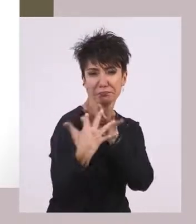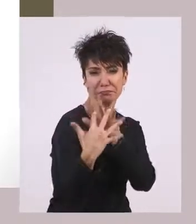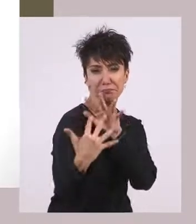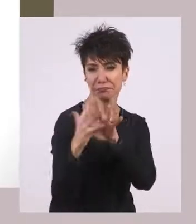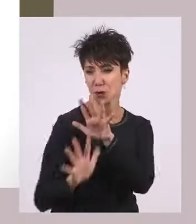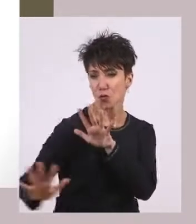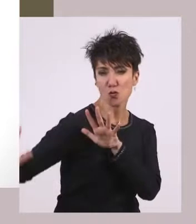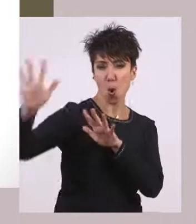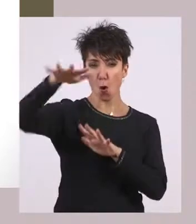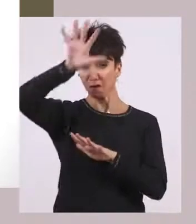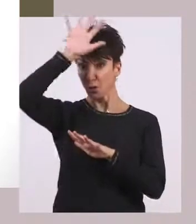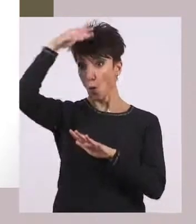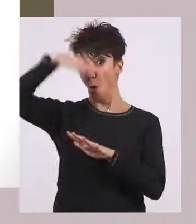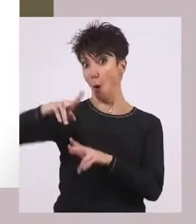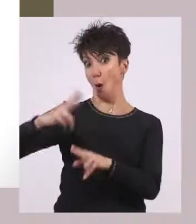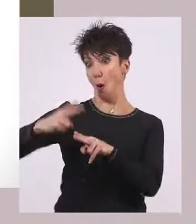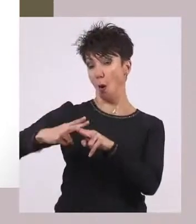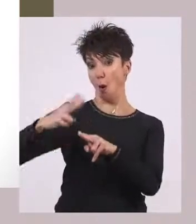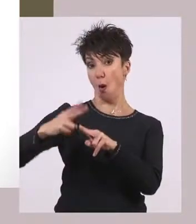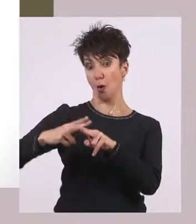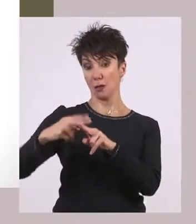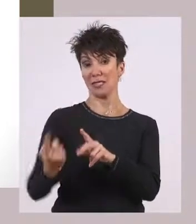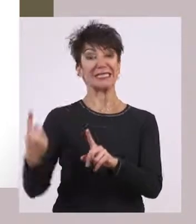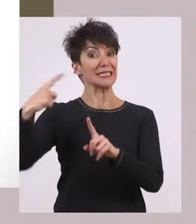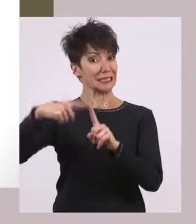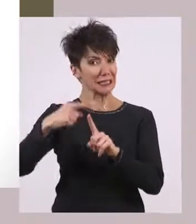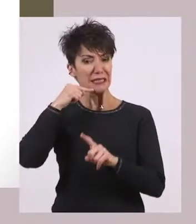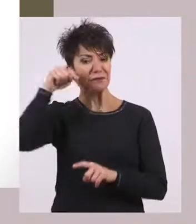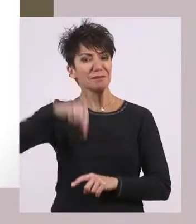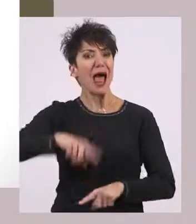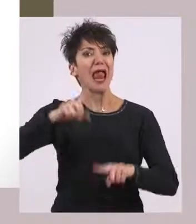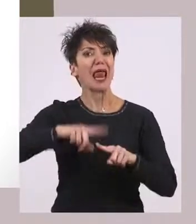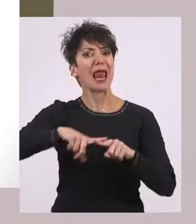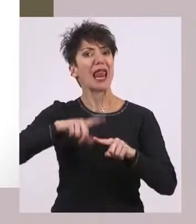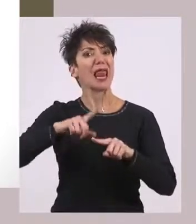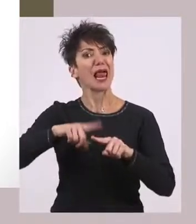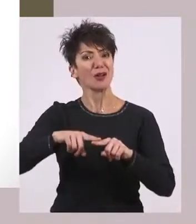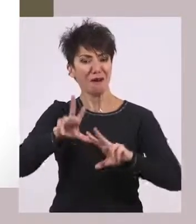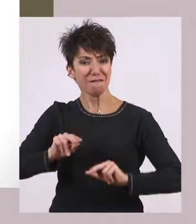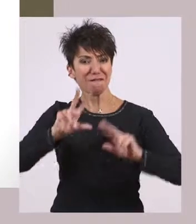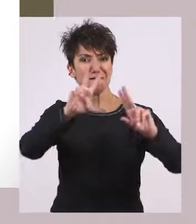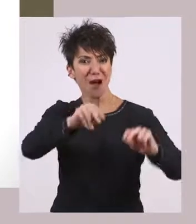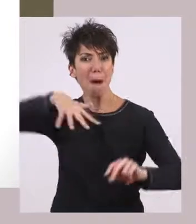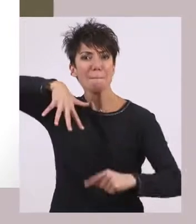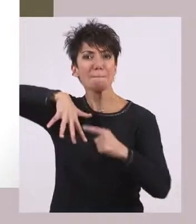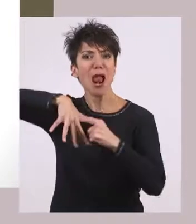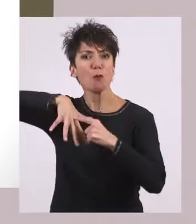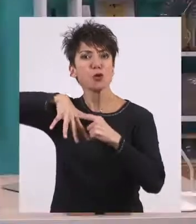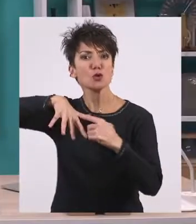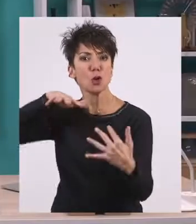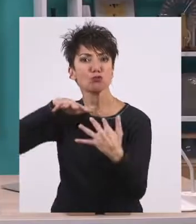μεγάλη περσική αυτοκρατορία, όσο και στον ελληνικό εμφύλιο που θα δούμε αργότερα, τον Πελοποννησιακό πόλεμο.